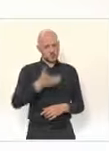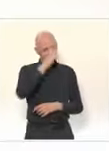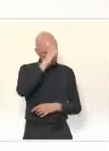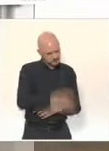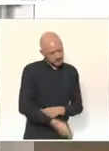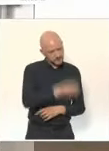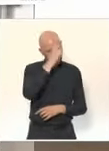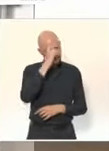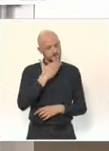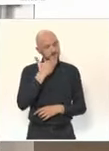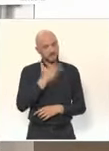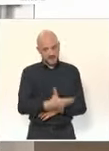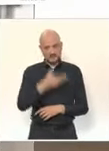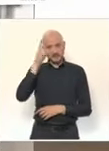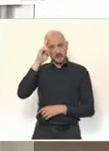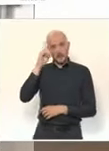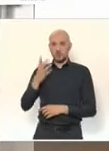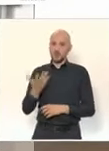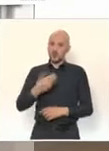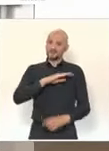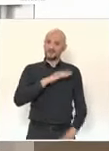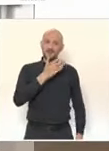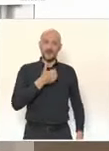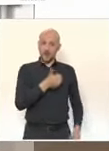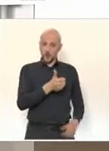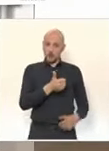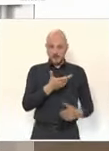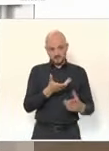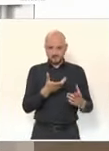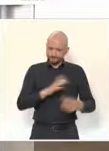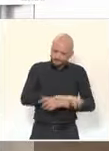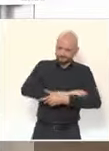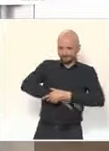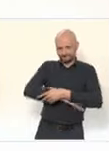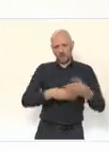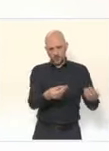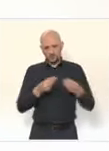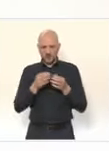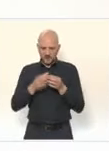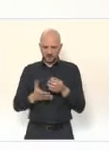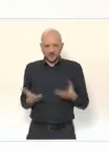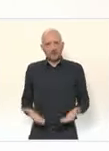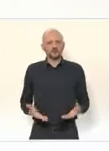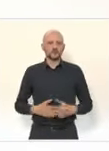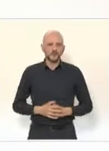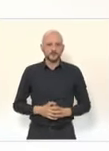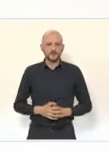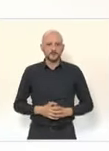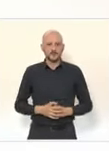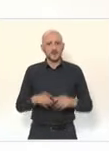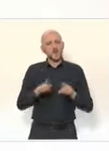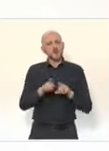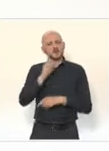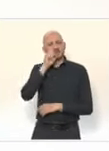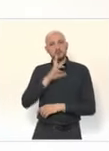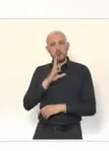elles et grâce à eux que nous arrivons à cela aujourd'hui. Je voudrais aussi remercier les parents d'élèves parce qu'il faut beaucoup de sens de